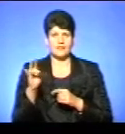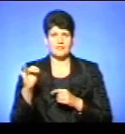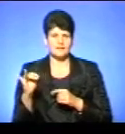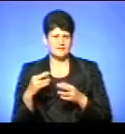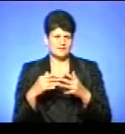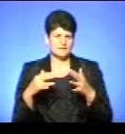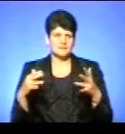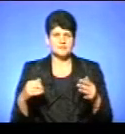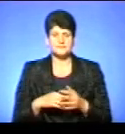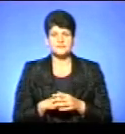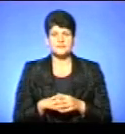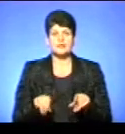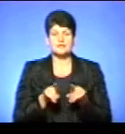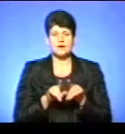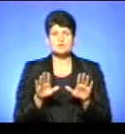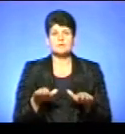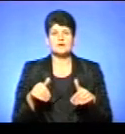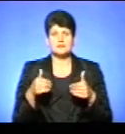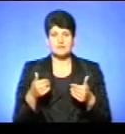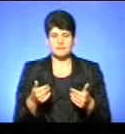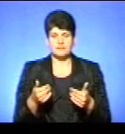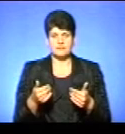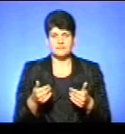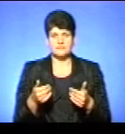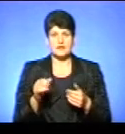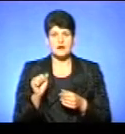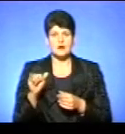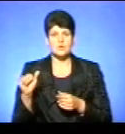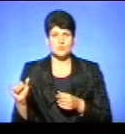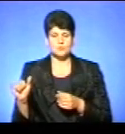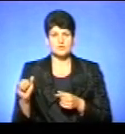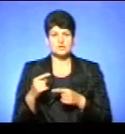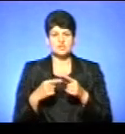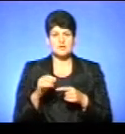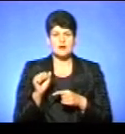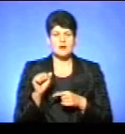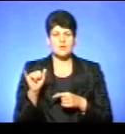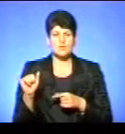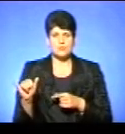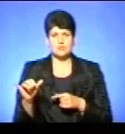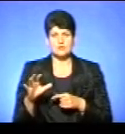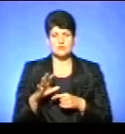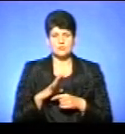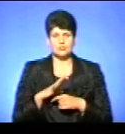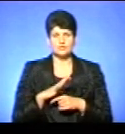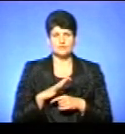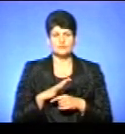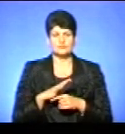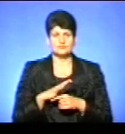також передавання дифтонга АУ через АУ, як було в чинному